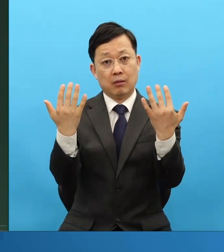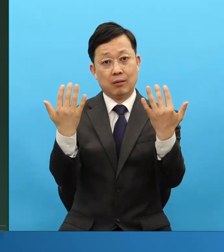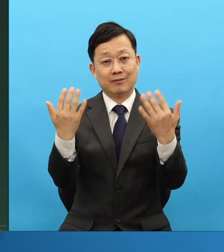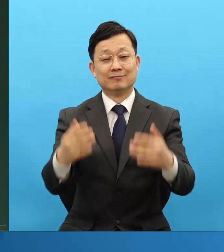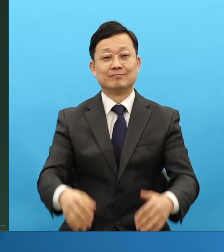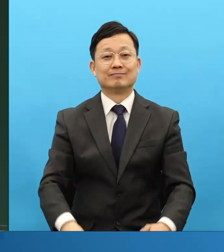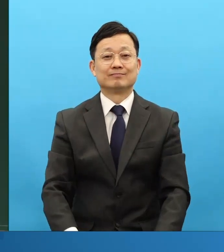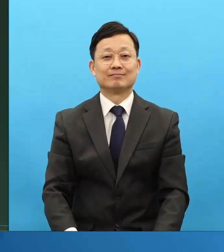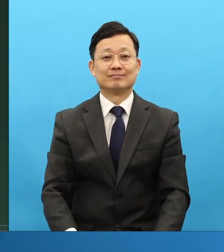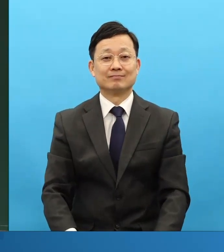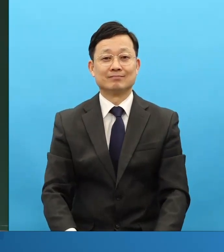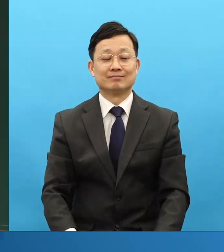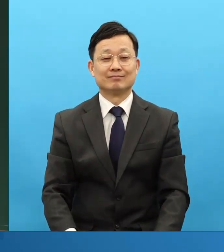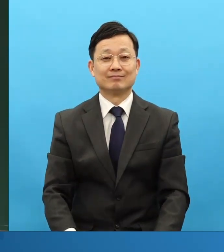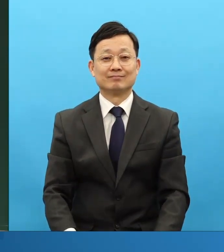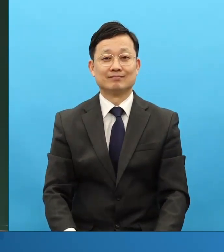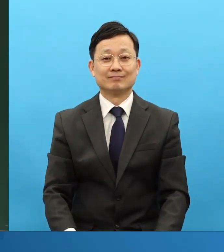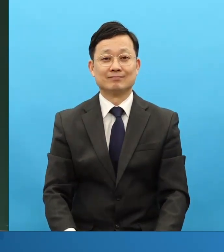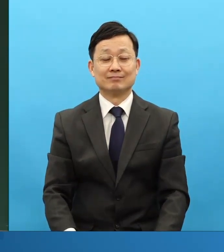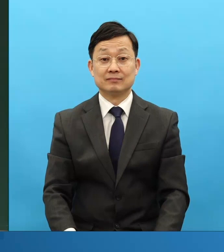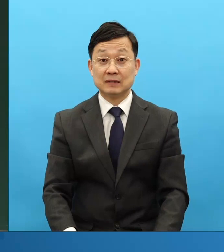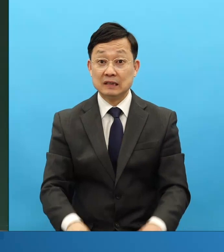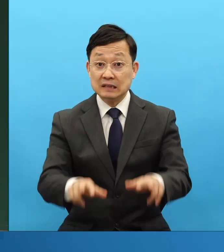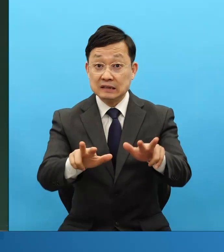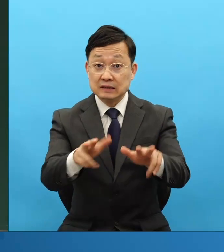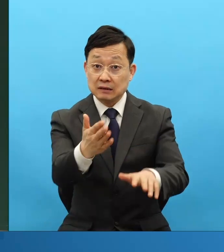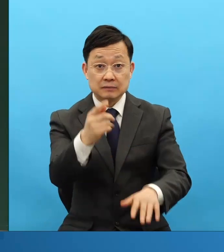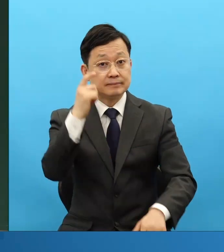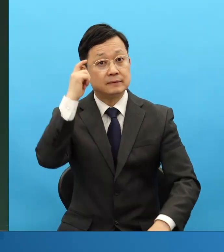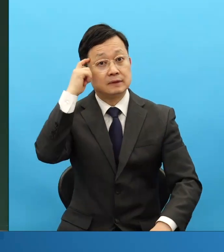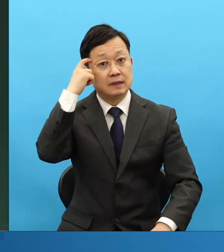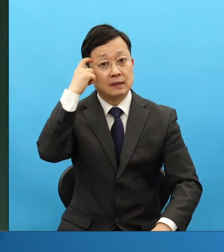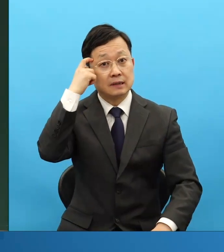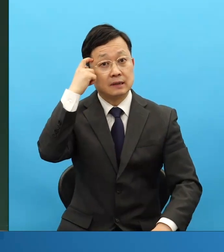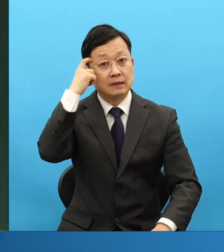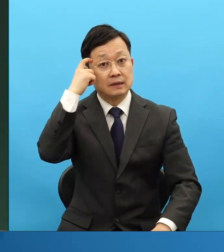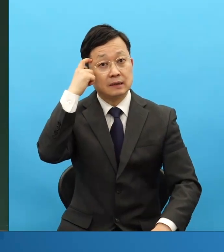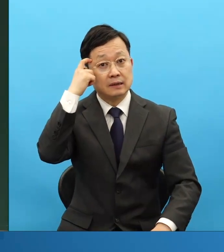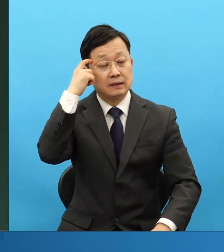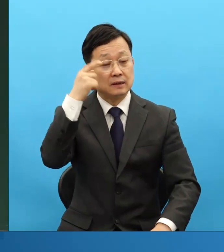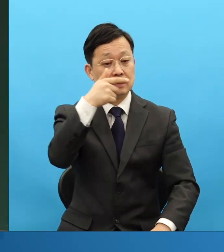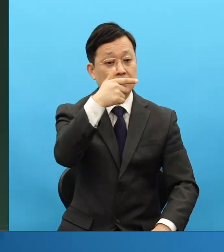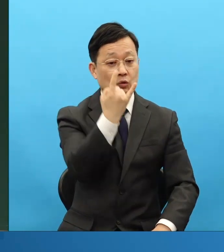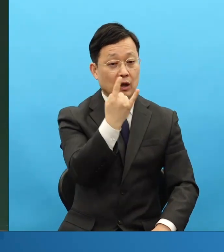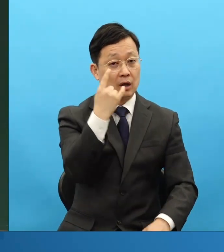아까도 얘기했습니다만 여러분이 지금 생각하고 있는 거 있잖아요. 전부 뇌에 각인됩니다.